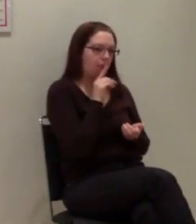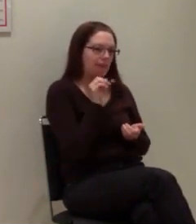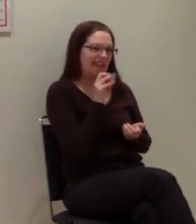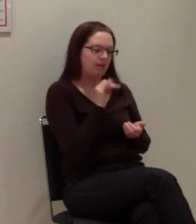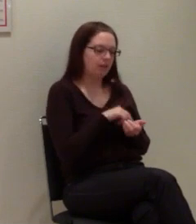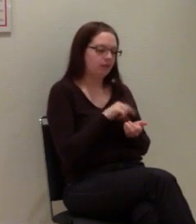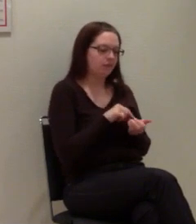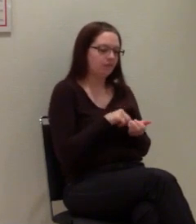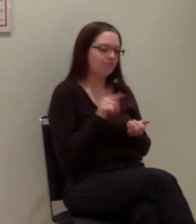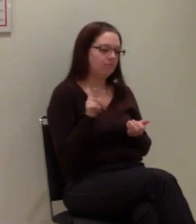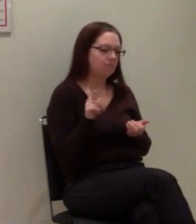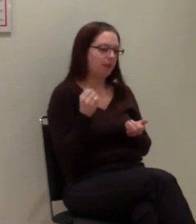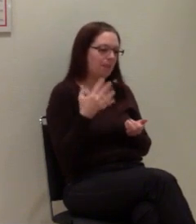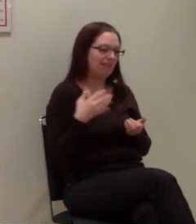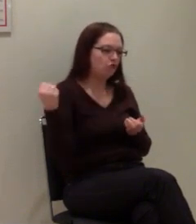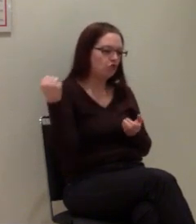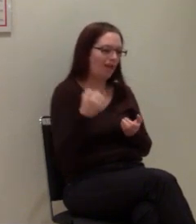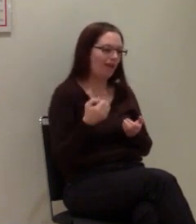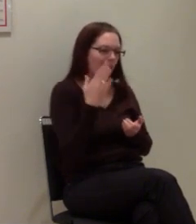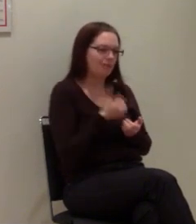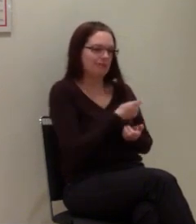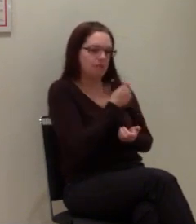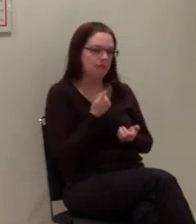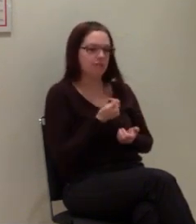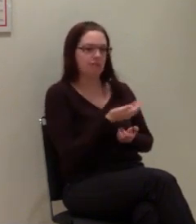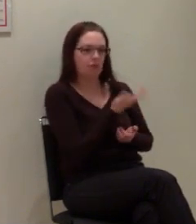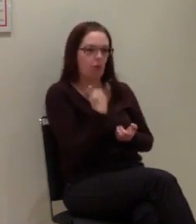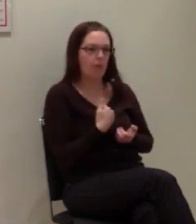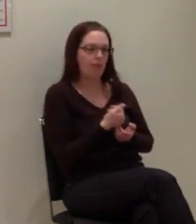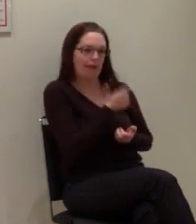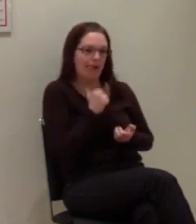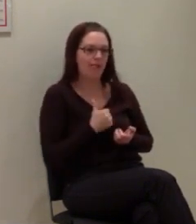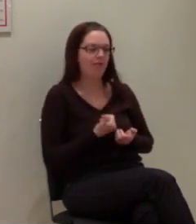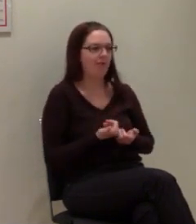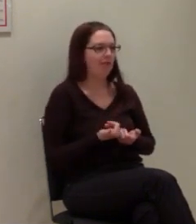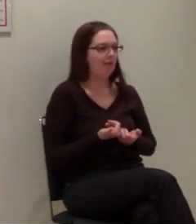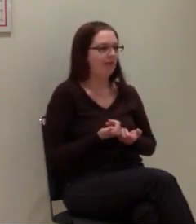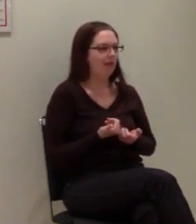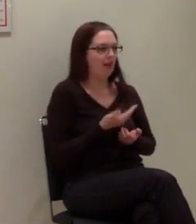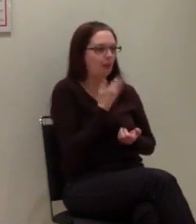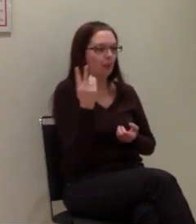Alarm absetzen, sodass niemand auf einen aufmerksam wird.